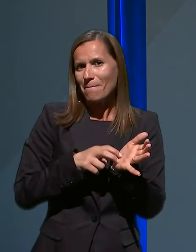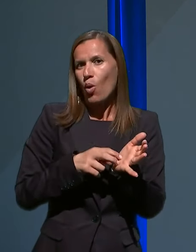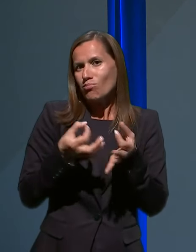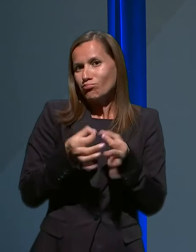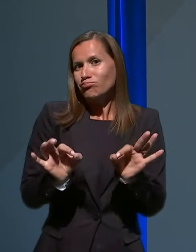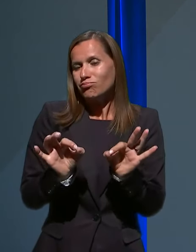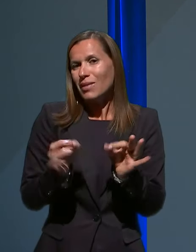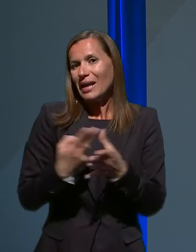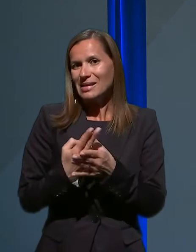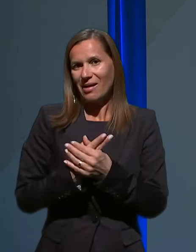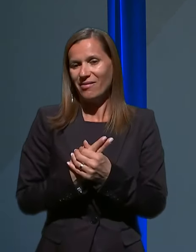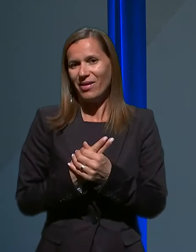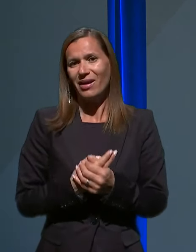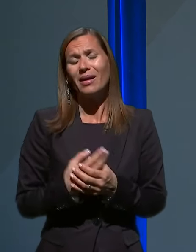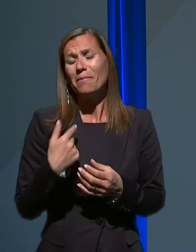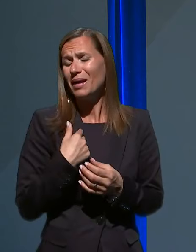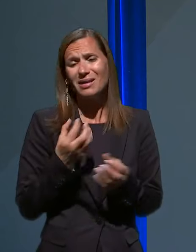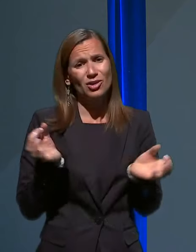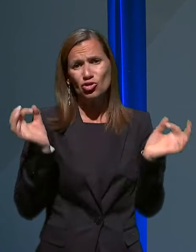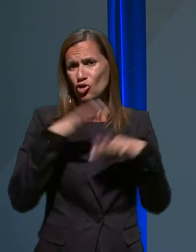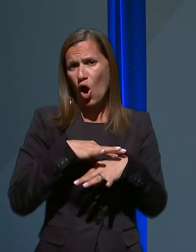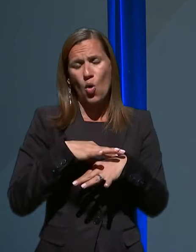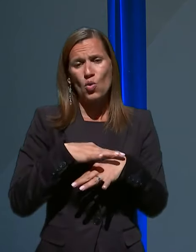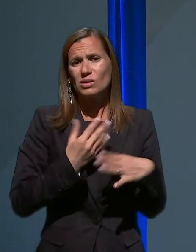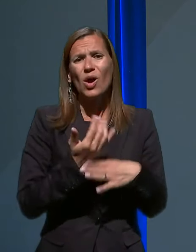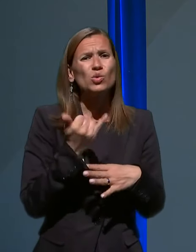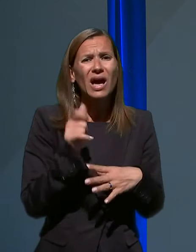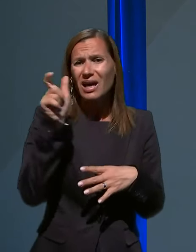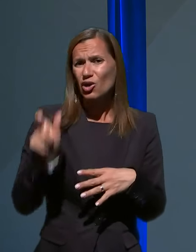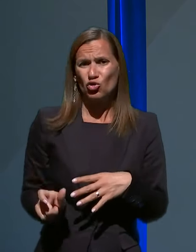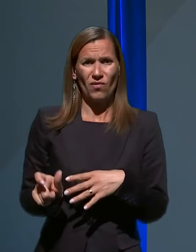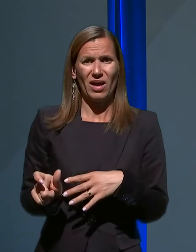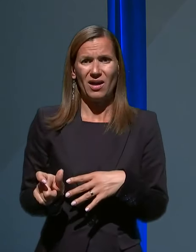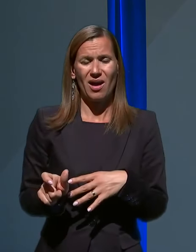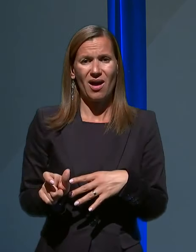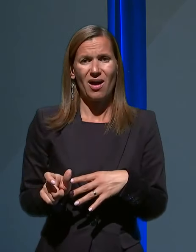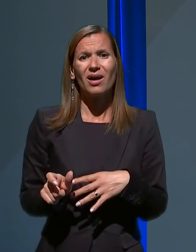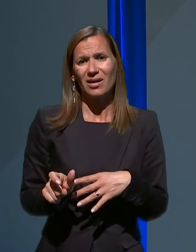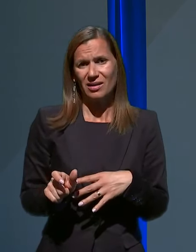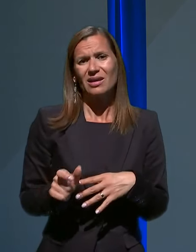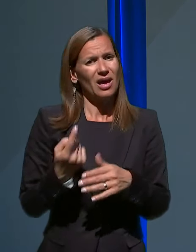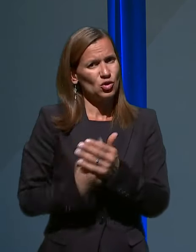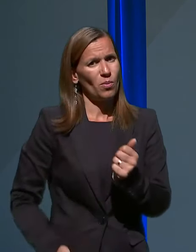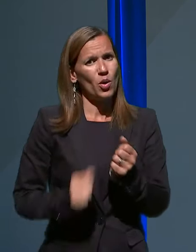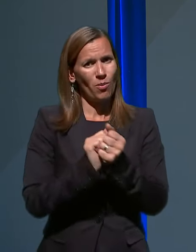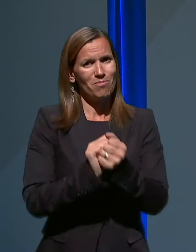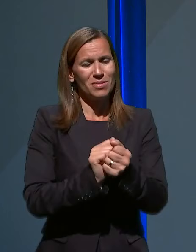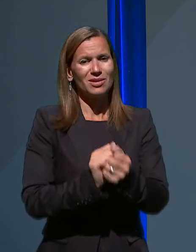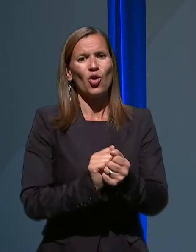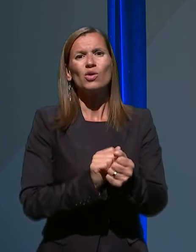čeprav mi je žal za vsakega človeka, ki je zgubil bitko za tem virusom,